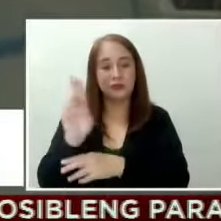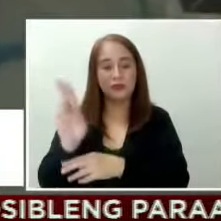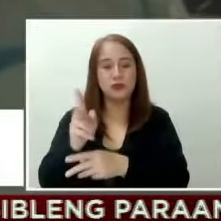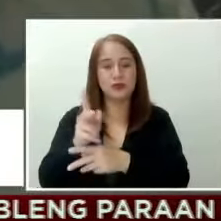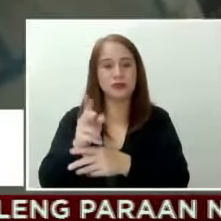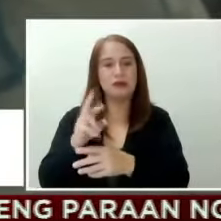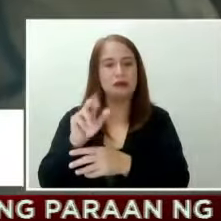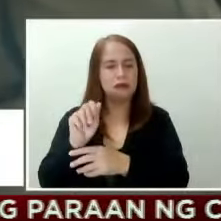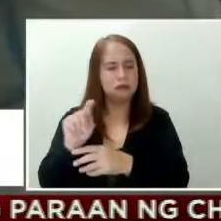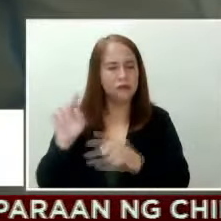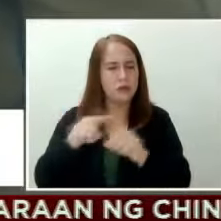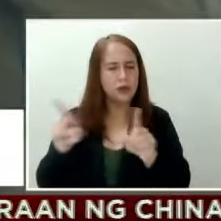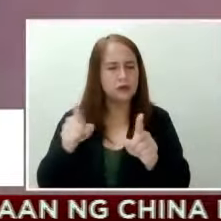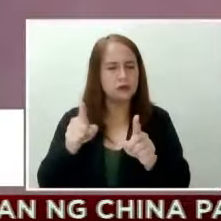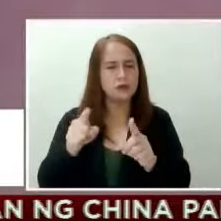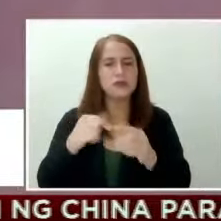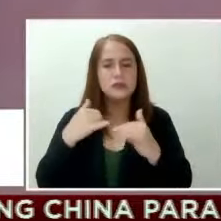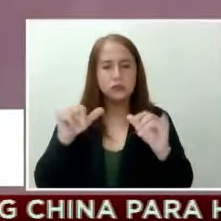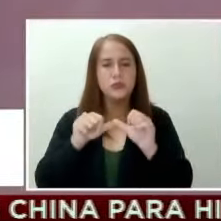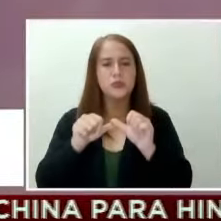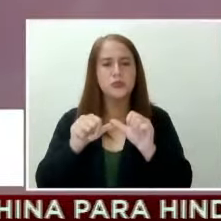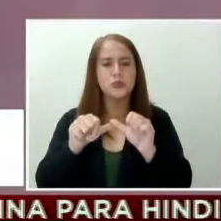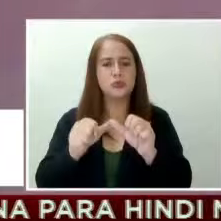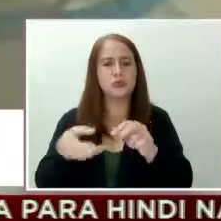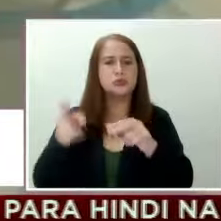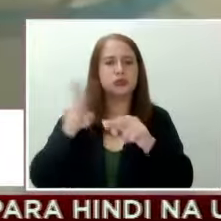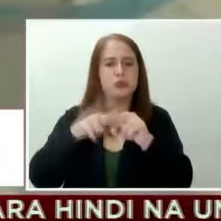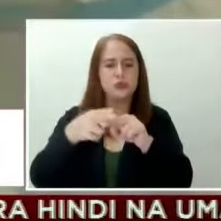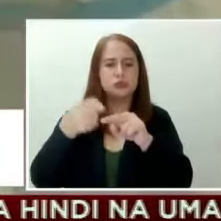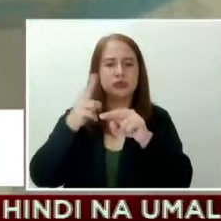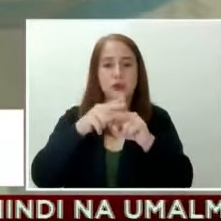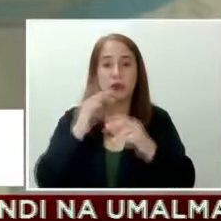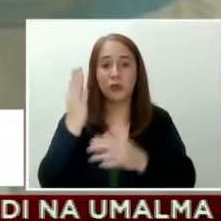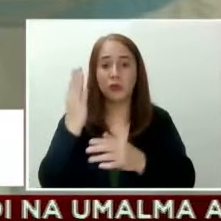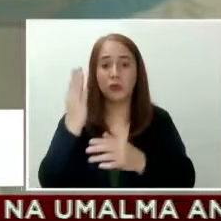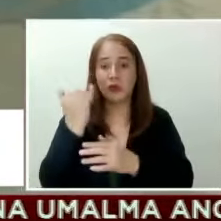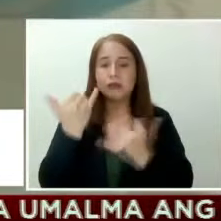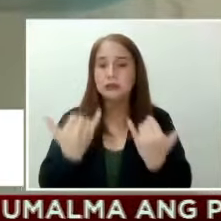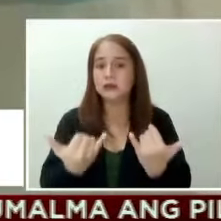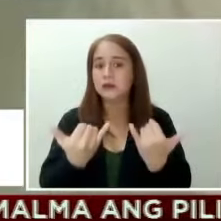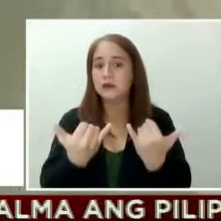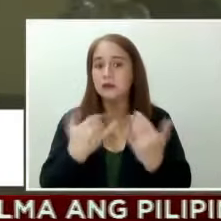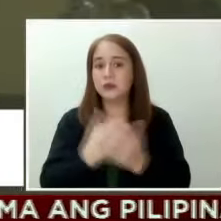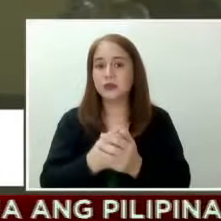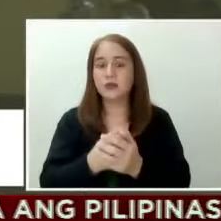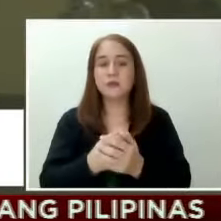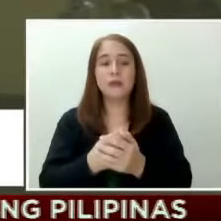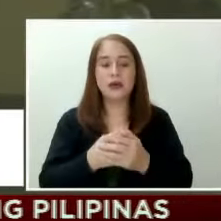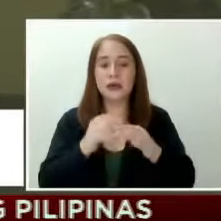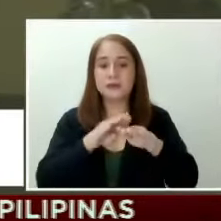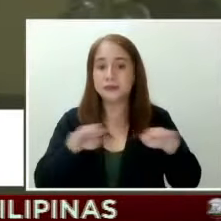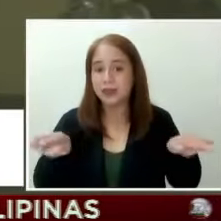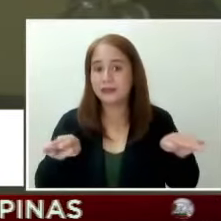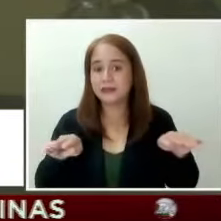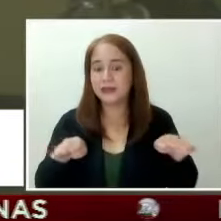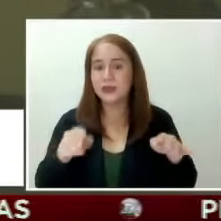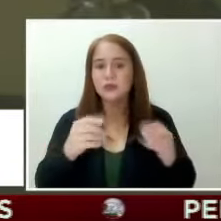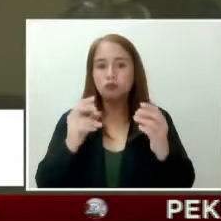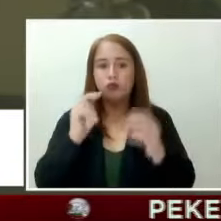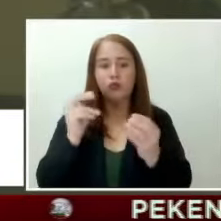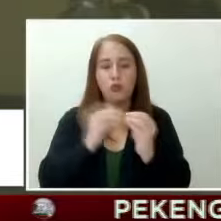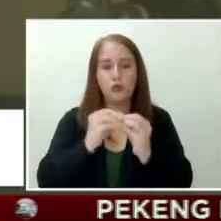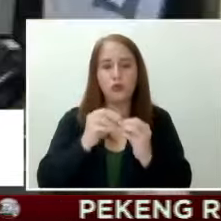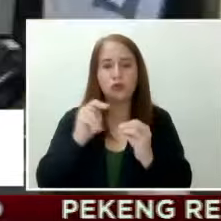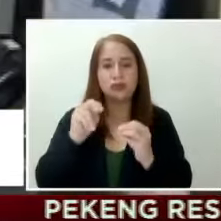maikakaila na patuloy rin itong tumataas. Lalo na pagdating sa mga ICU beds na siyang pinakakailangan para